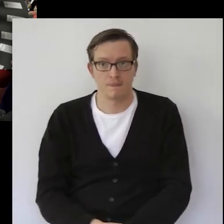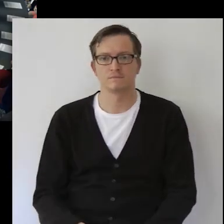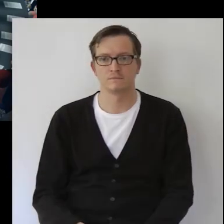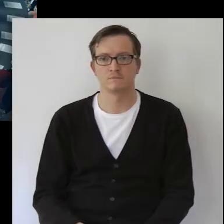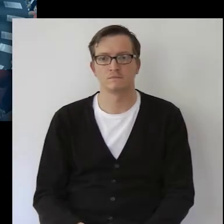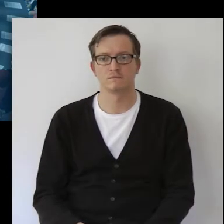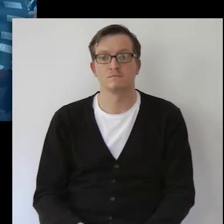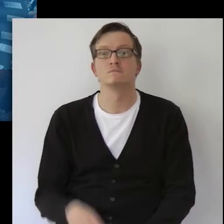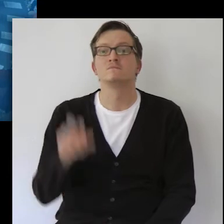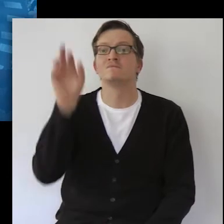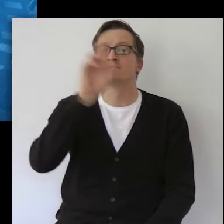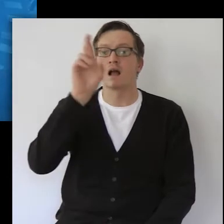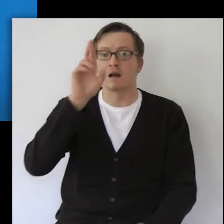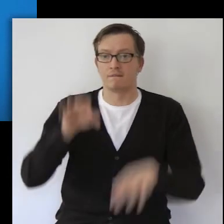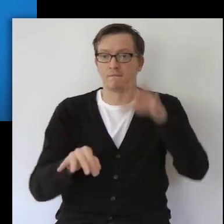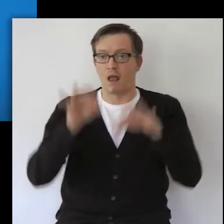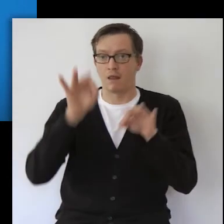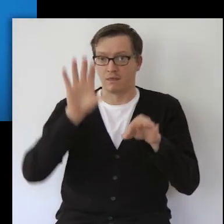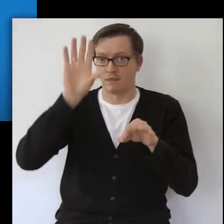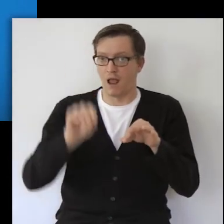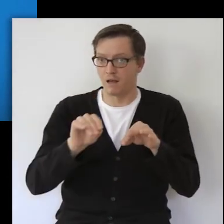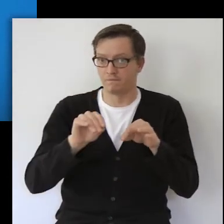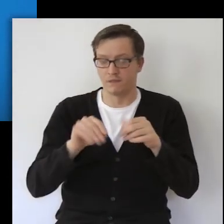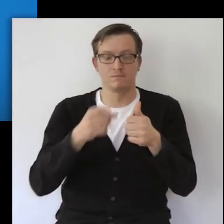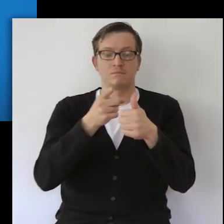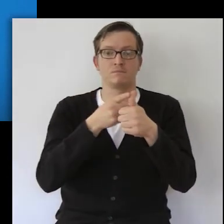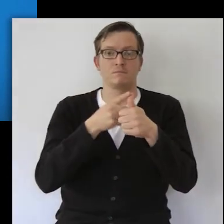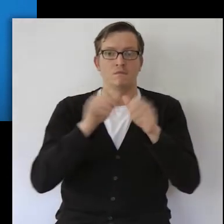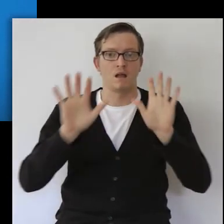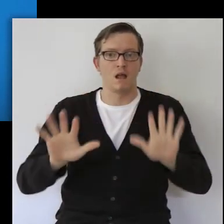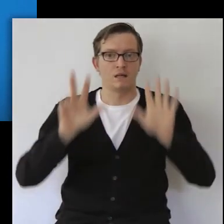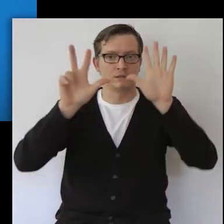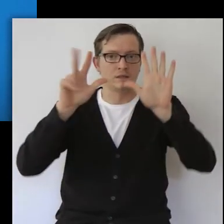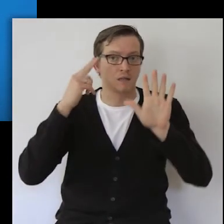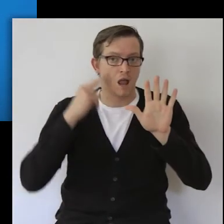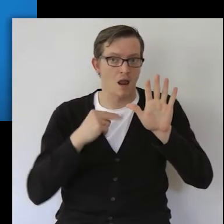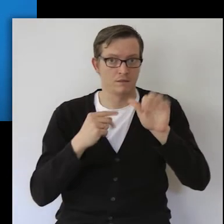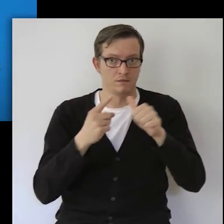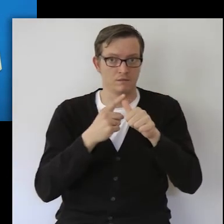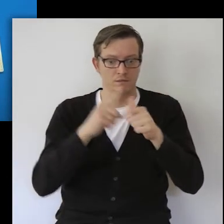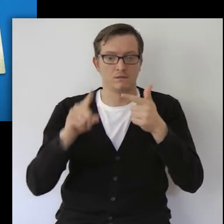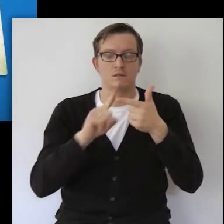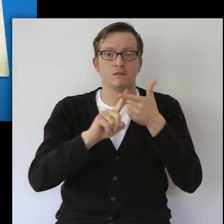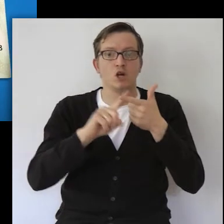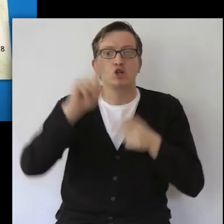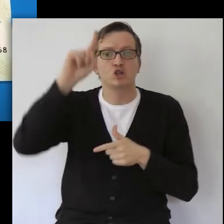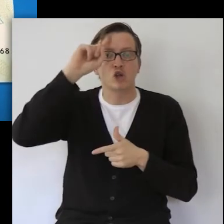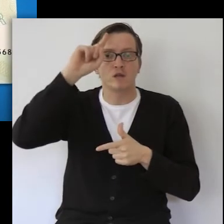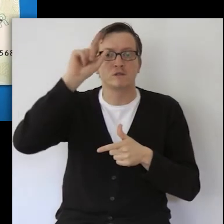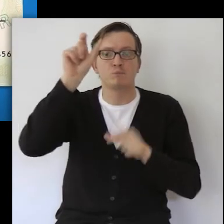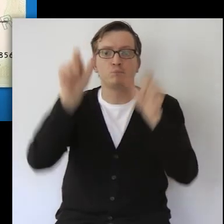Wählen darf man, wenn man über 18 Jahre alt ist und wenn man ein deutscher Bürger ist.